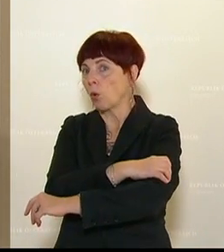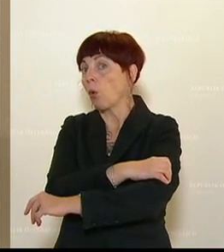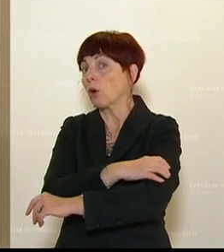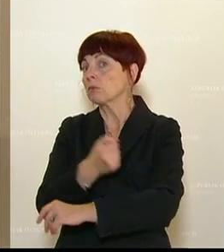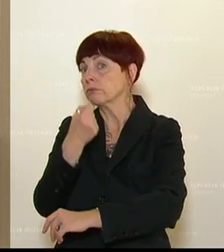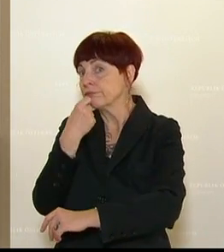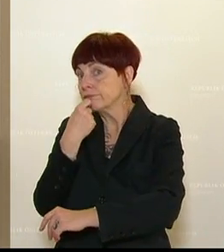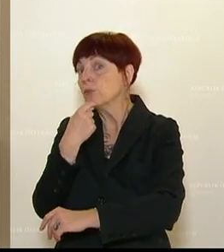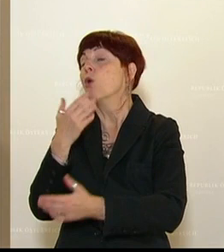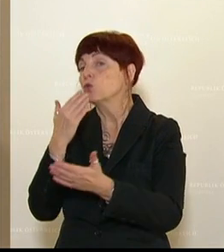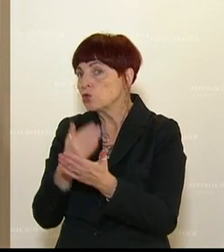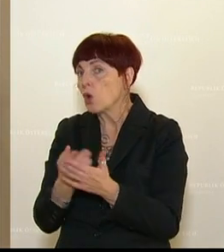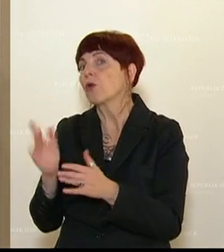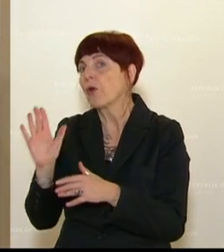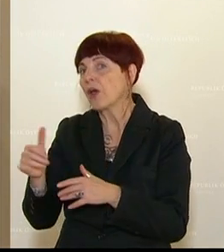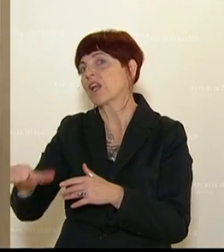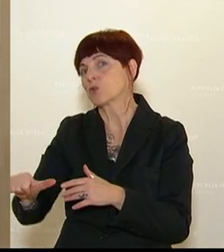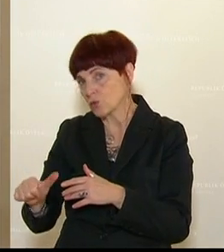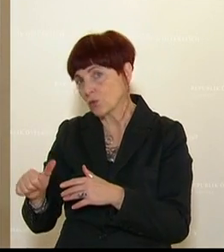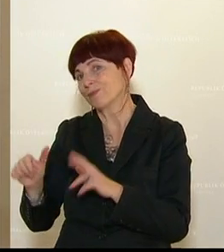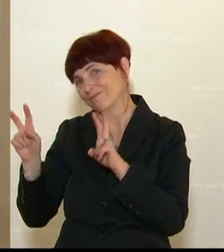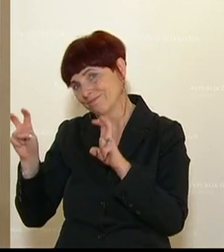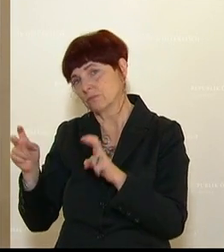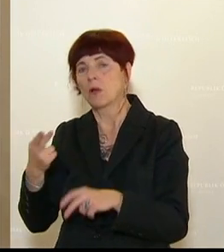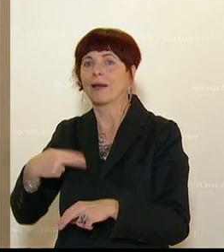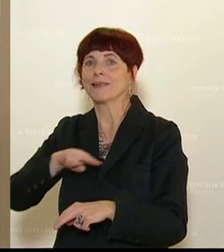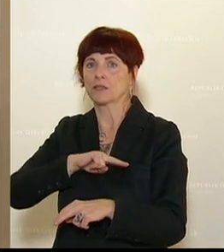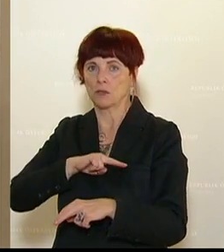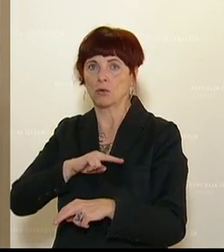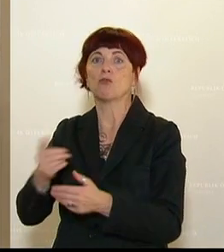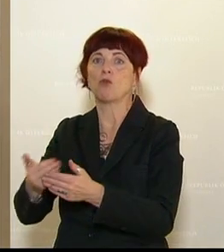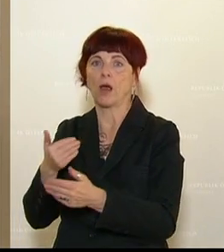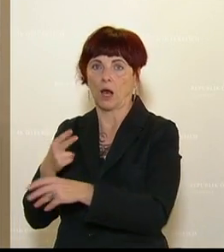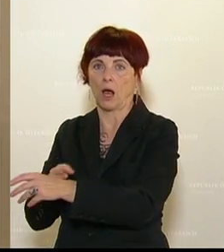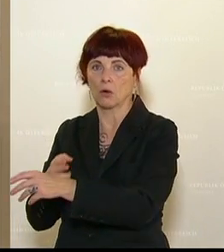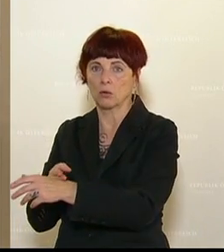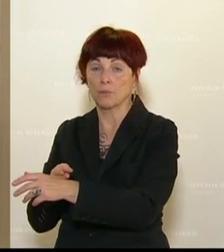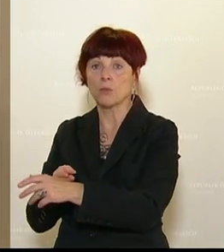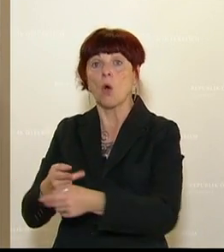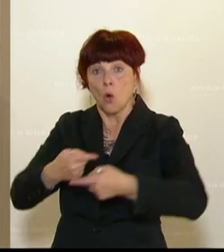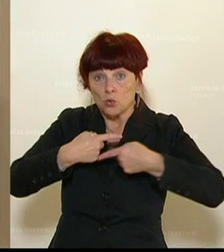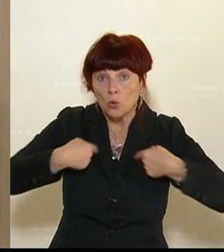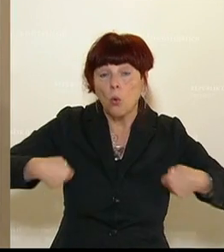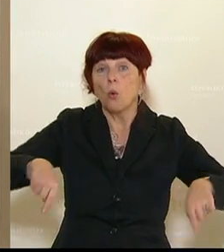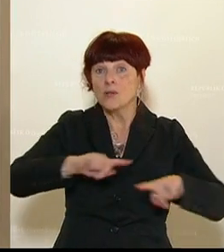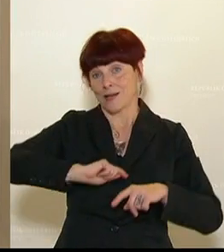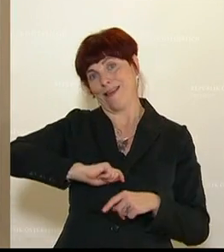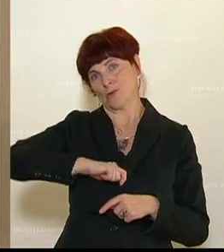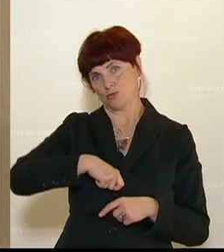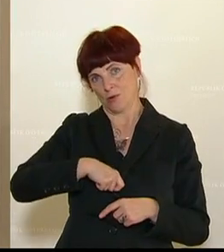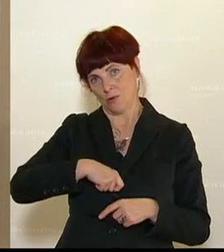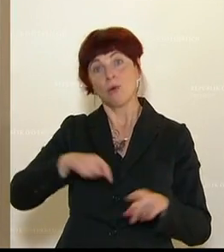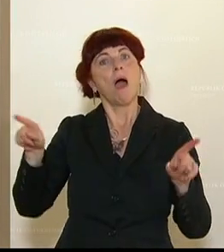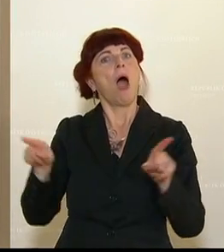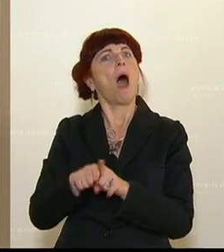und was ganz, ganz wichtig ist, in unserer Werthaltung haben auch